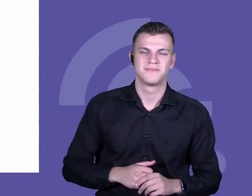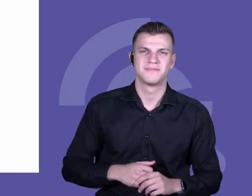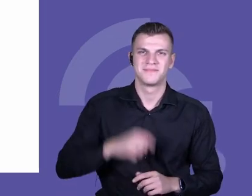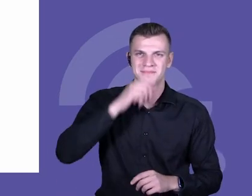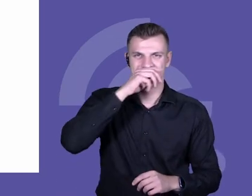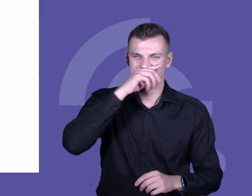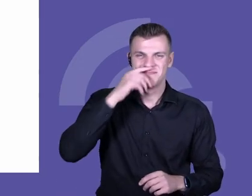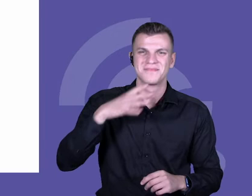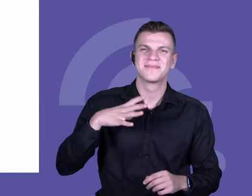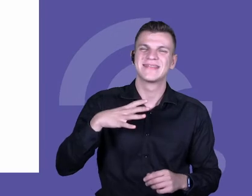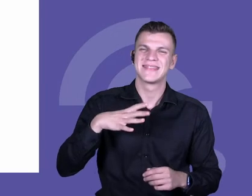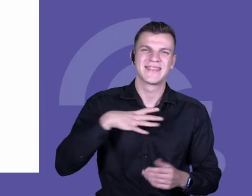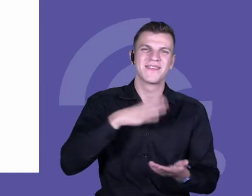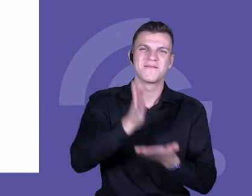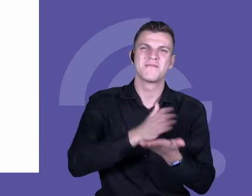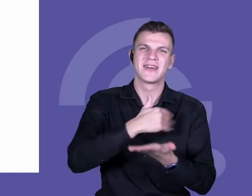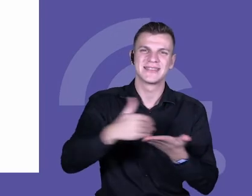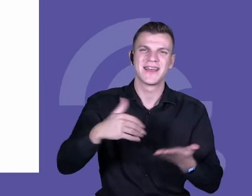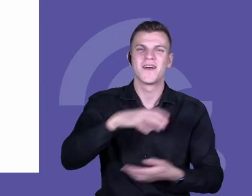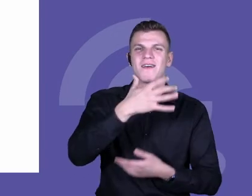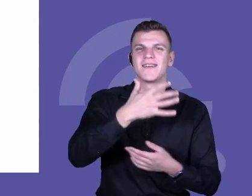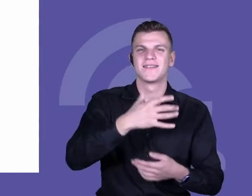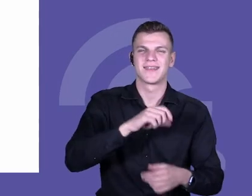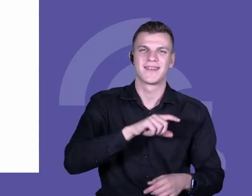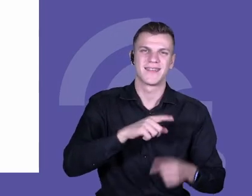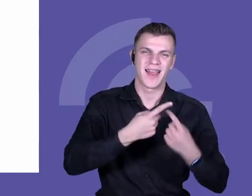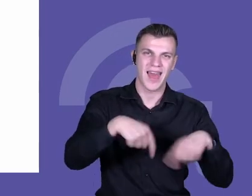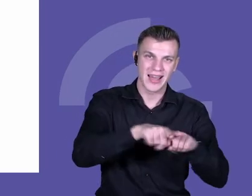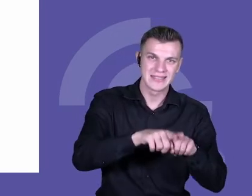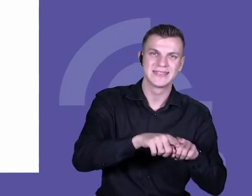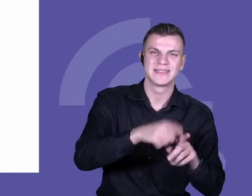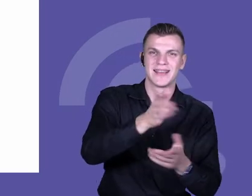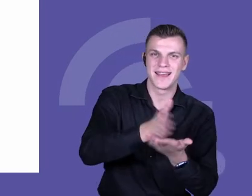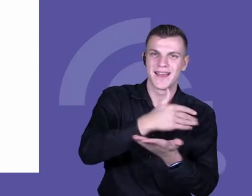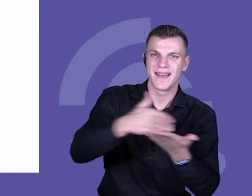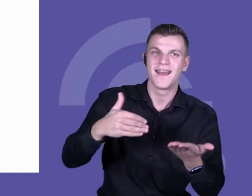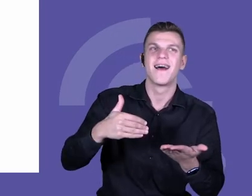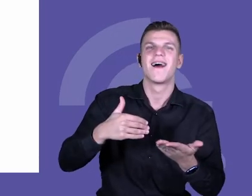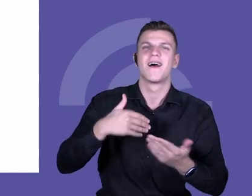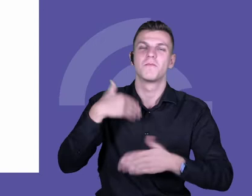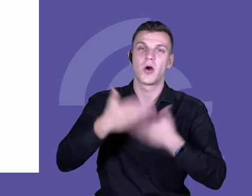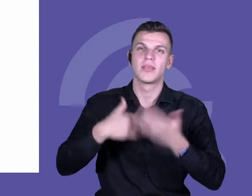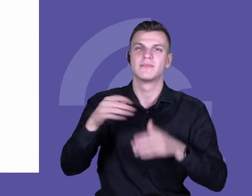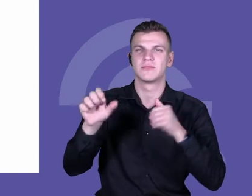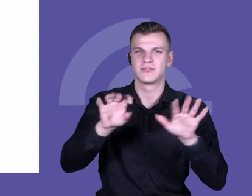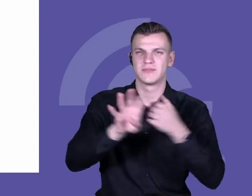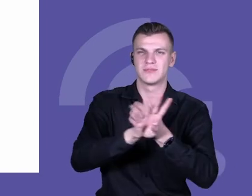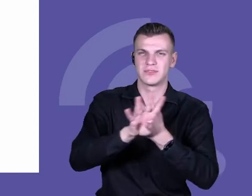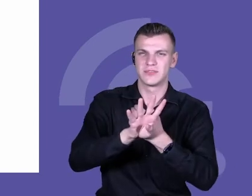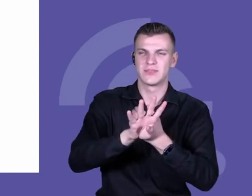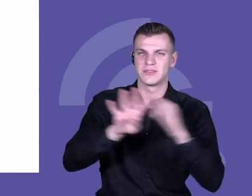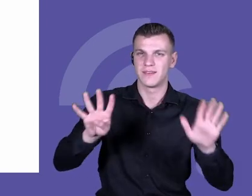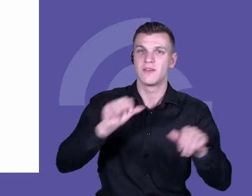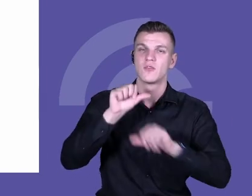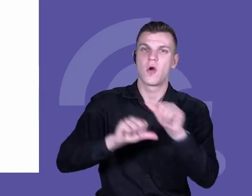podziału klas zgrupowania i te wyniki tych reformy w 1999, jak